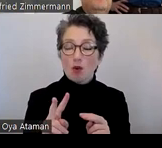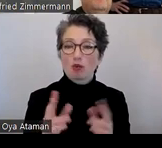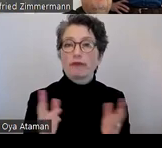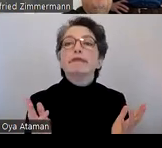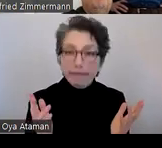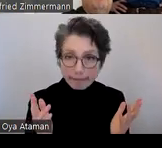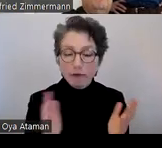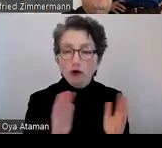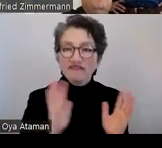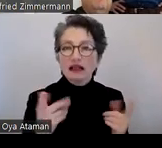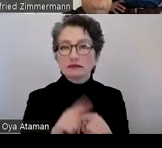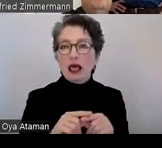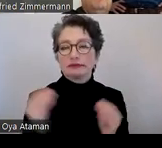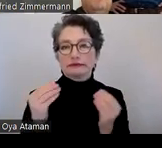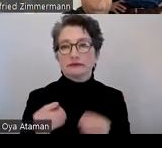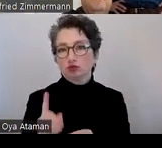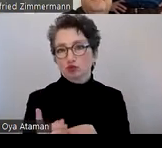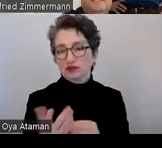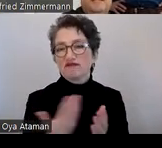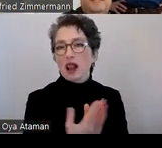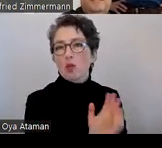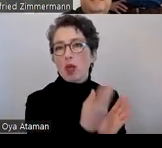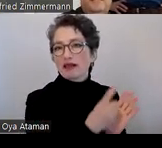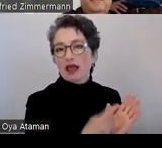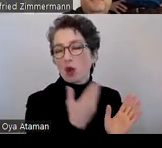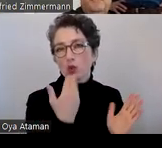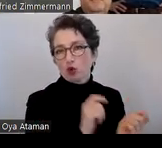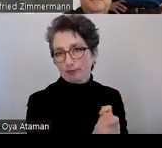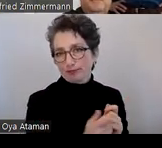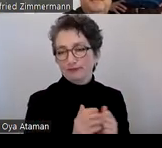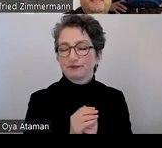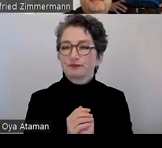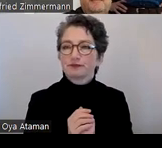wieder nicht barrierefrei ist, wenn man die Quelldatei nicht genitiert hat. Genau.